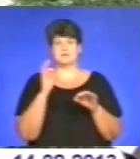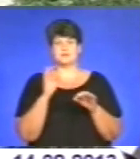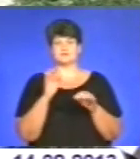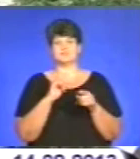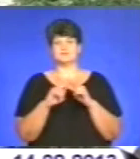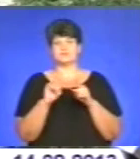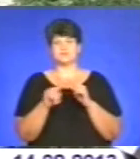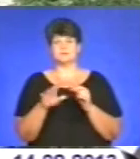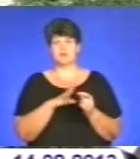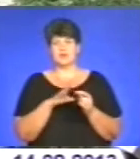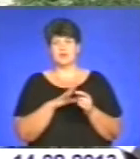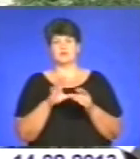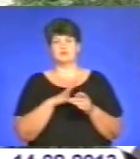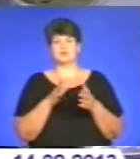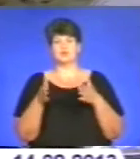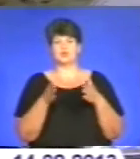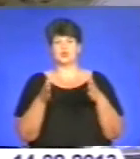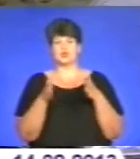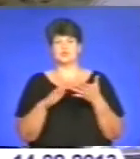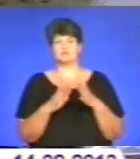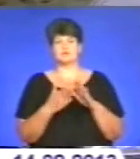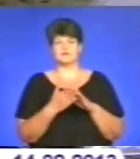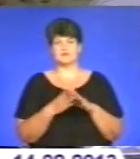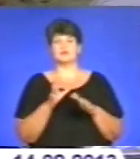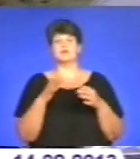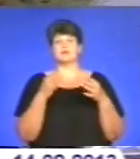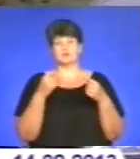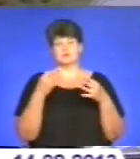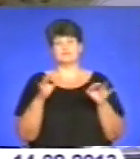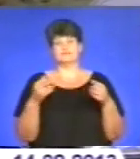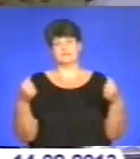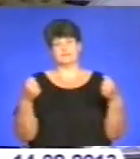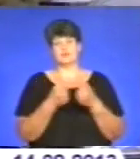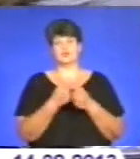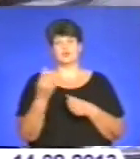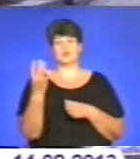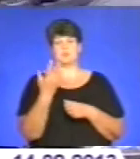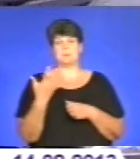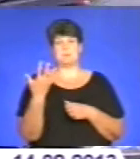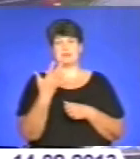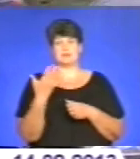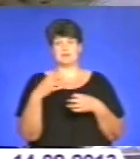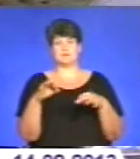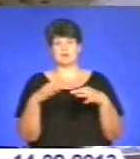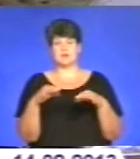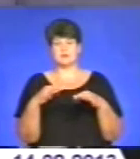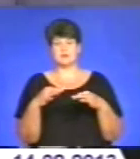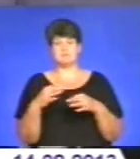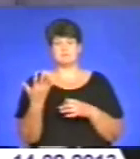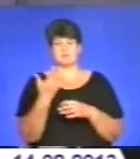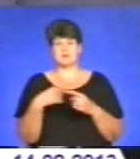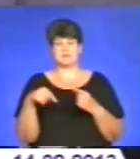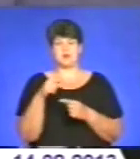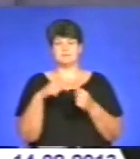руху, не врахували дорожню обстановку та допустили зіткнення всіх п'яти транспортних засобів. Між всіма п'ятьма